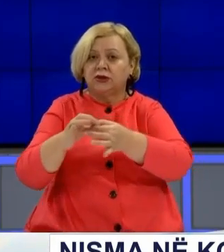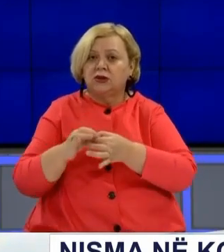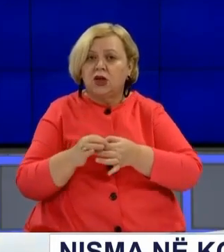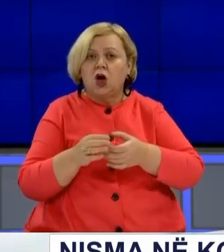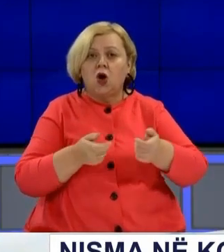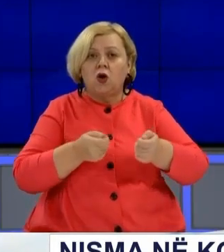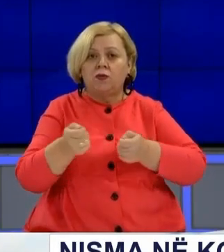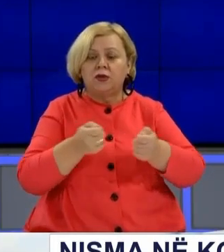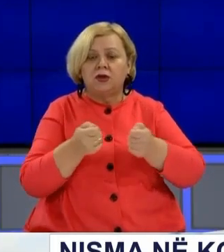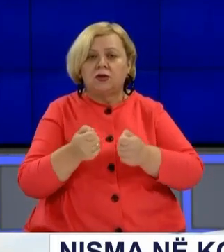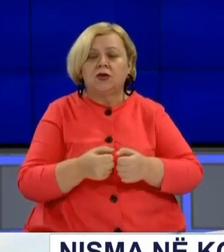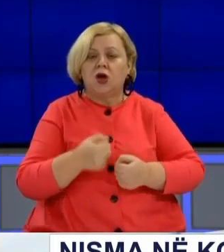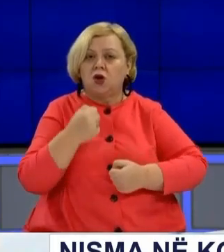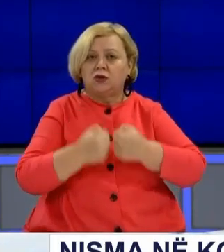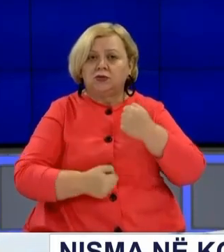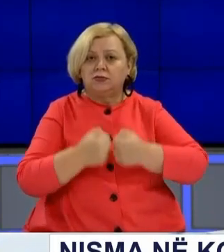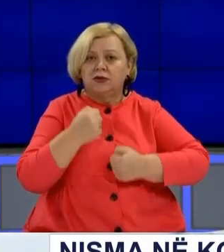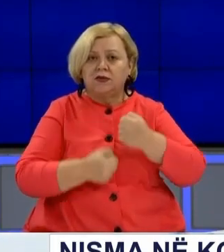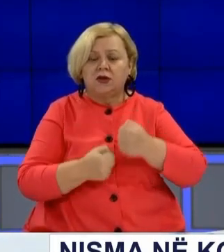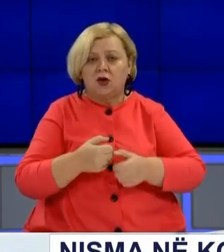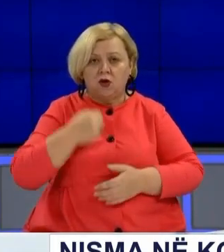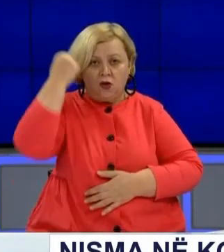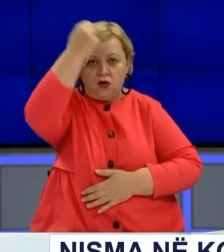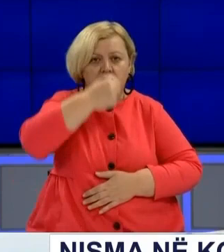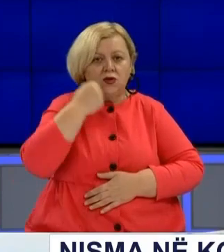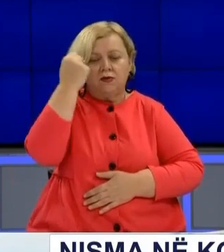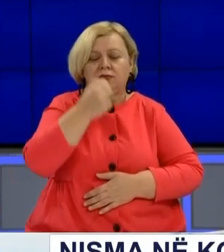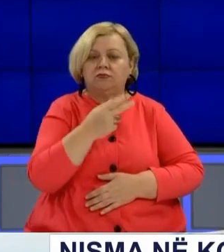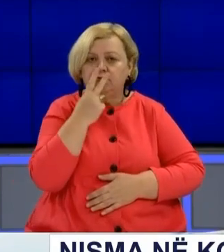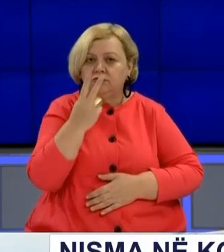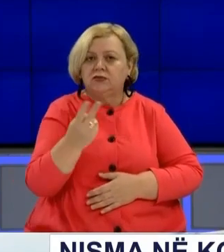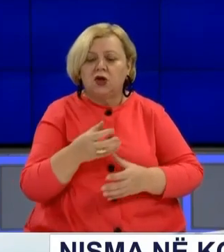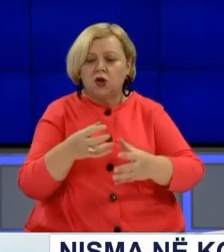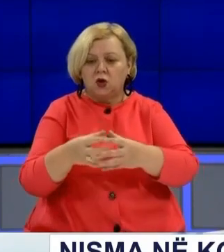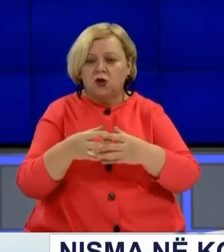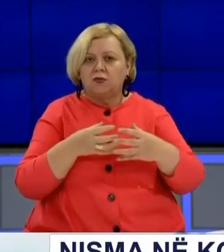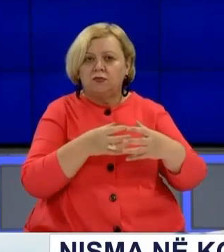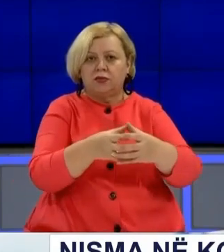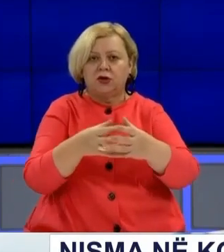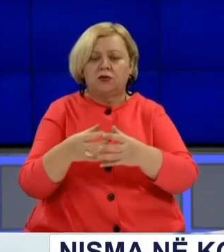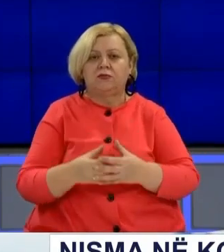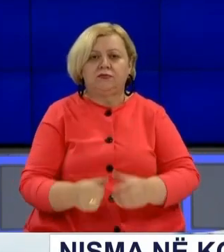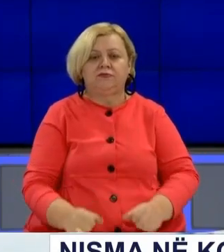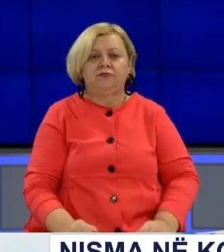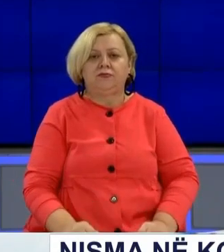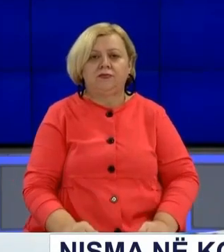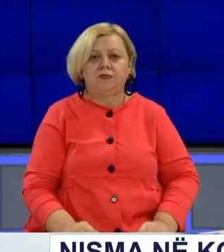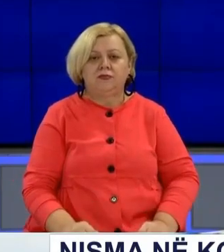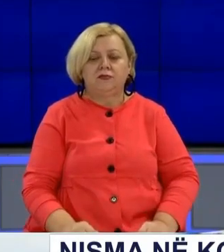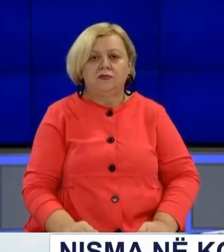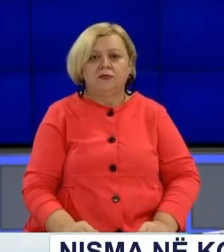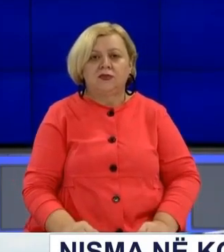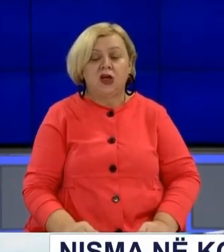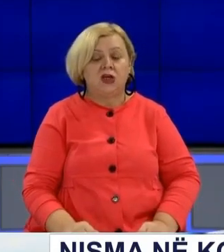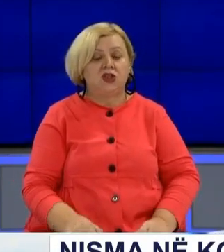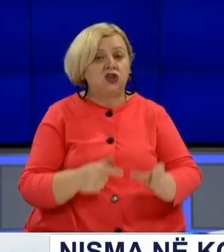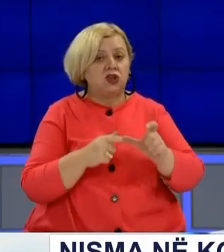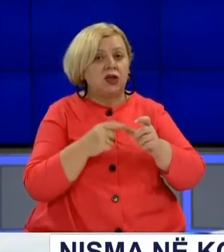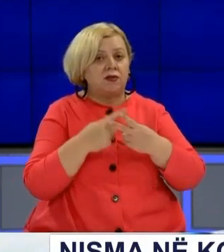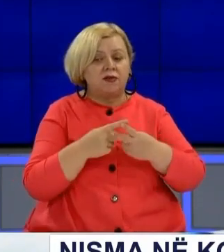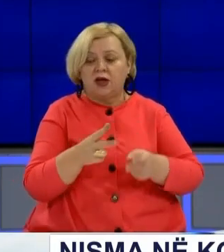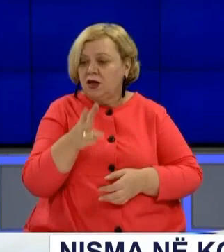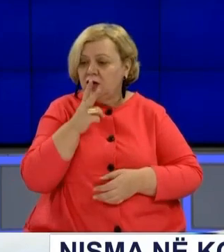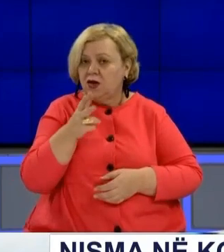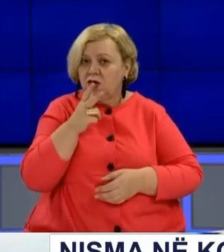në kryre e gjënësitit në Kosovë, pa marë parasysh për kasi në tyre etnike ose në që nështësit. Shërifi po ashtu ka